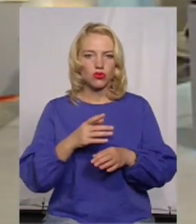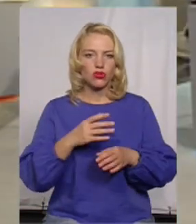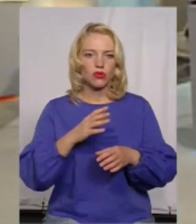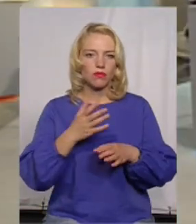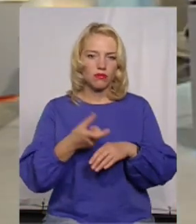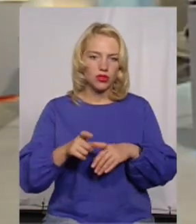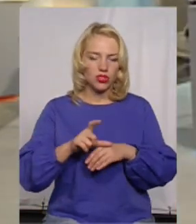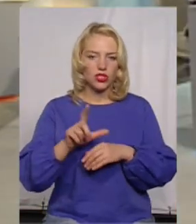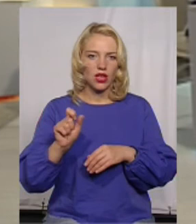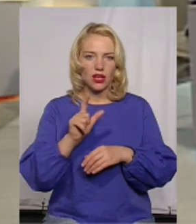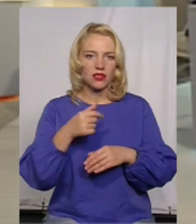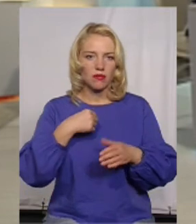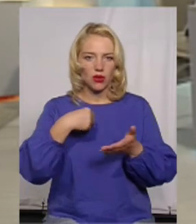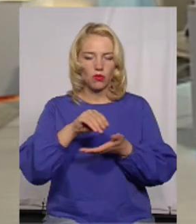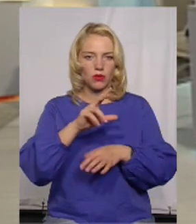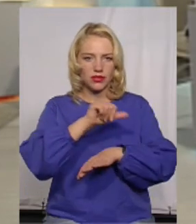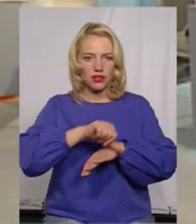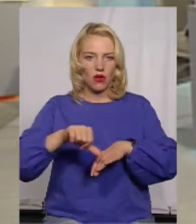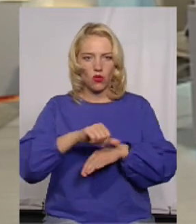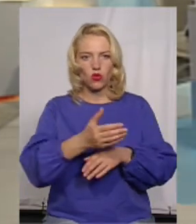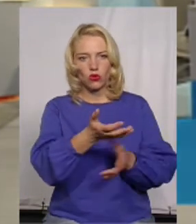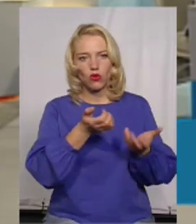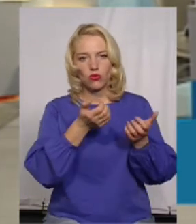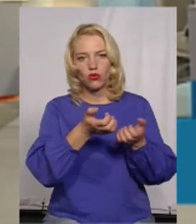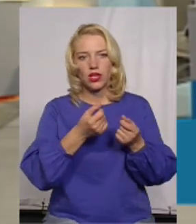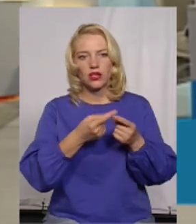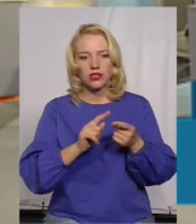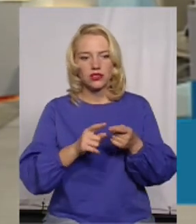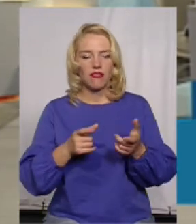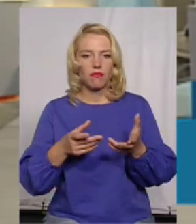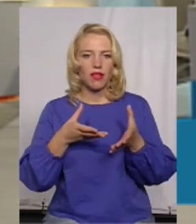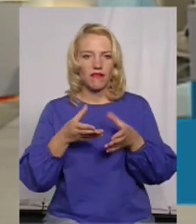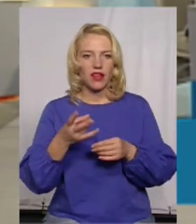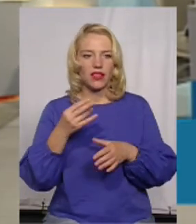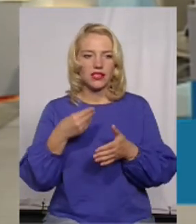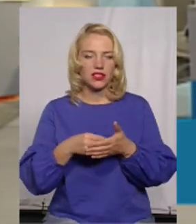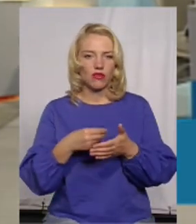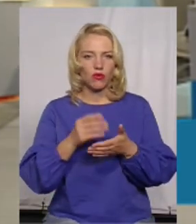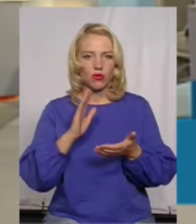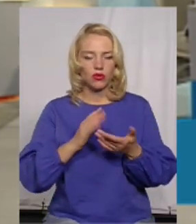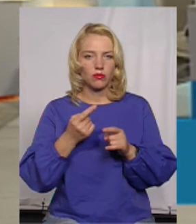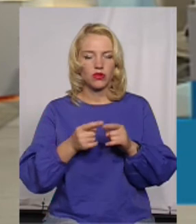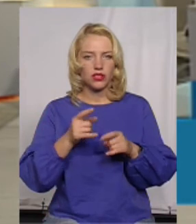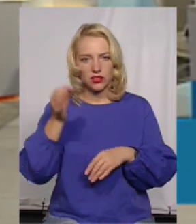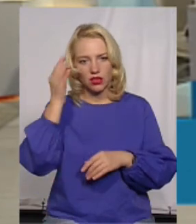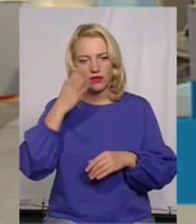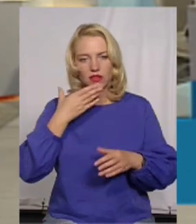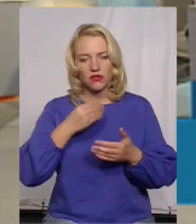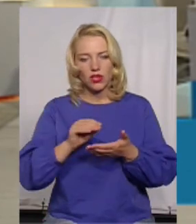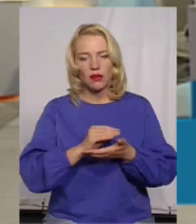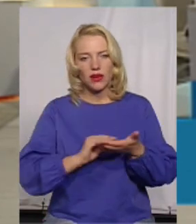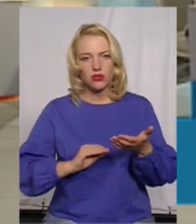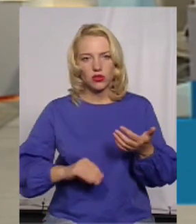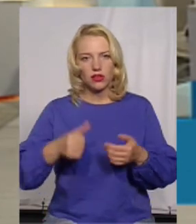газу ми все-таки імпортуємо з-за кордону. Відповідно, це дуже впливає на цінову політику. Про це згадував на своїй прес